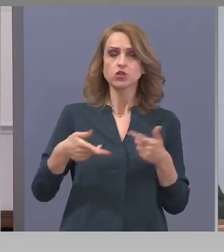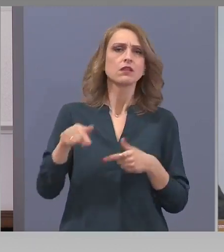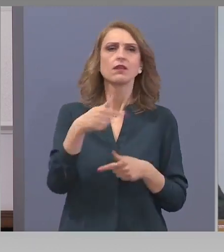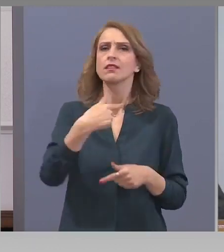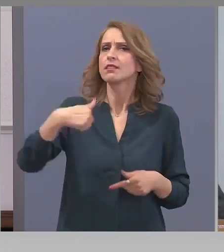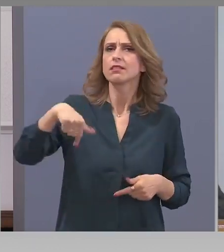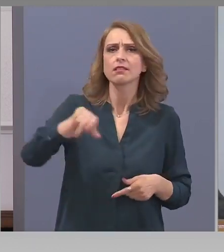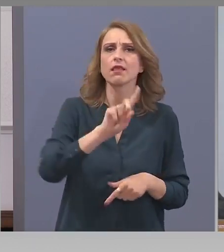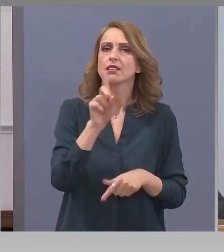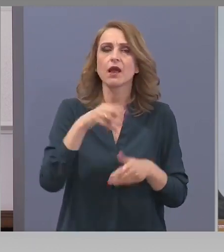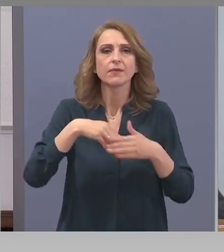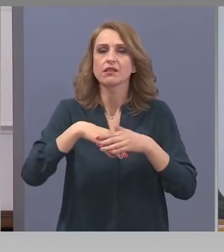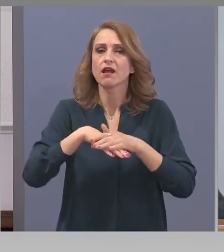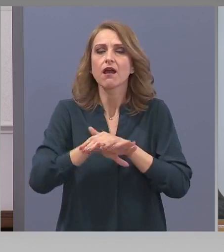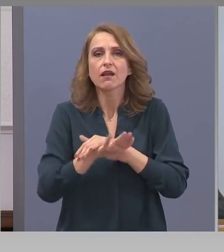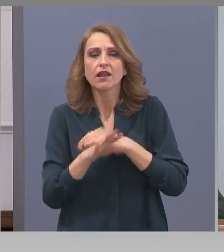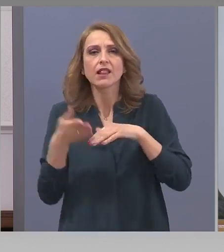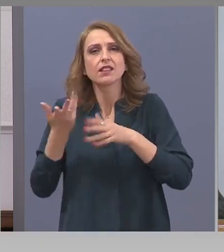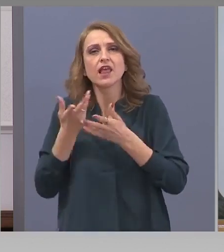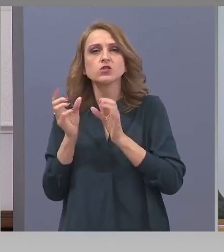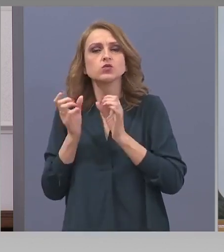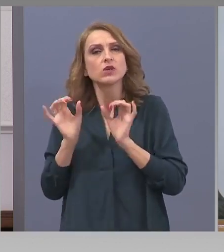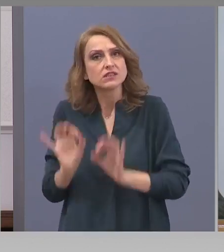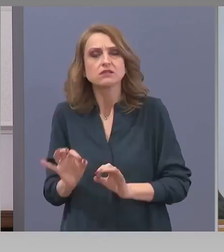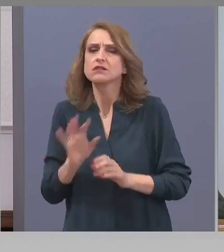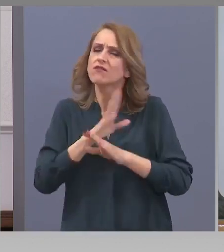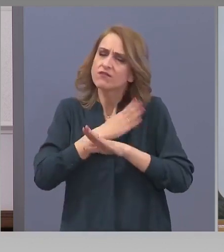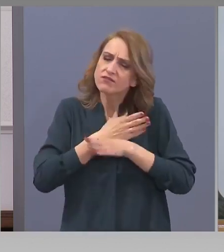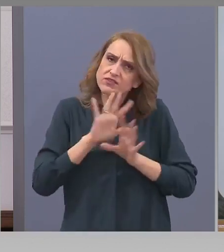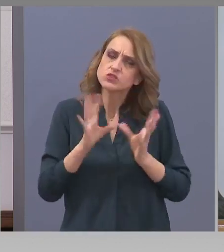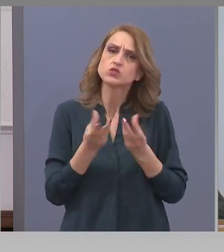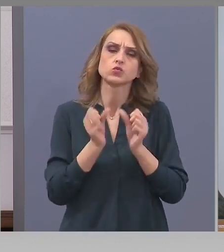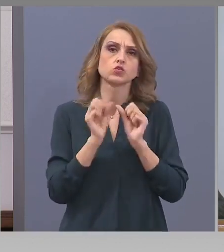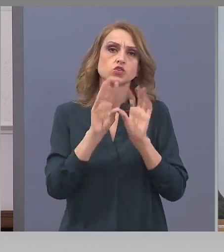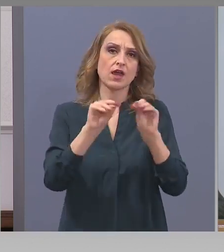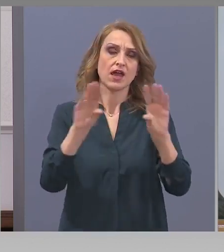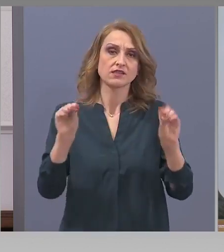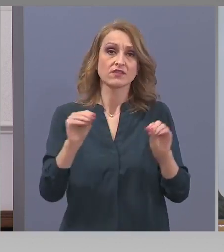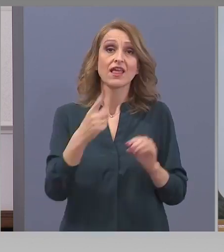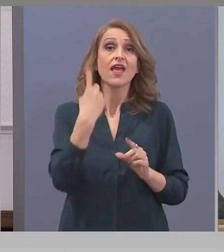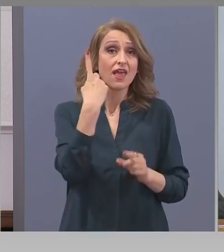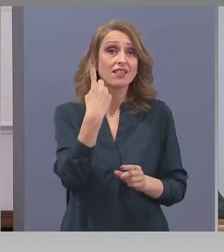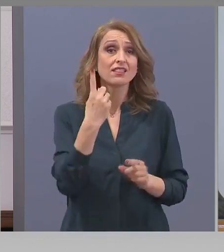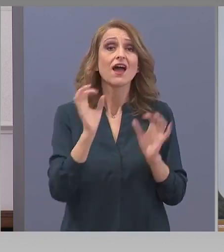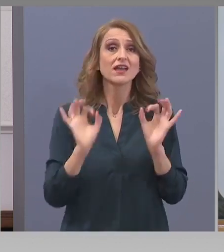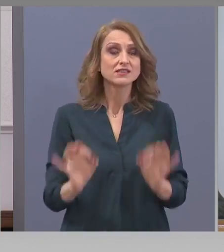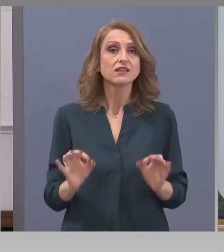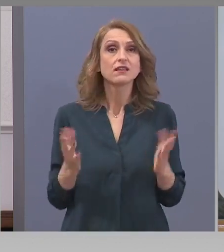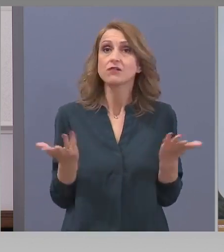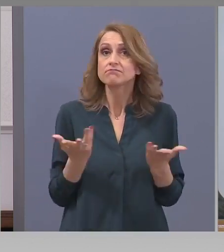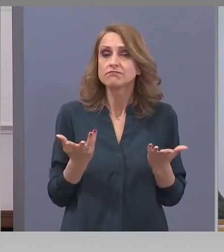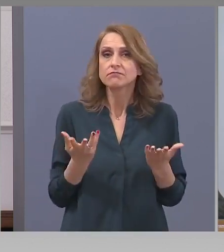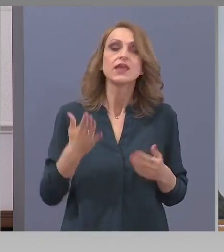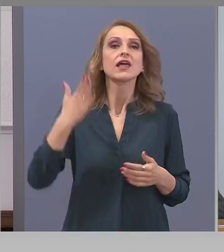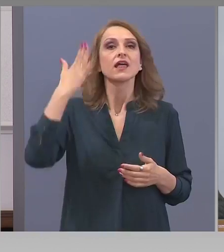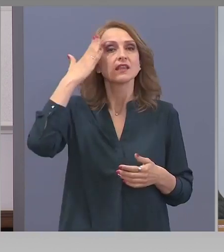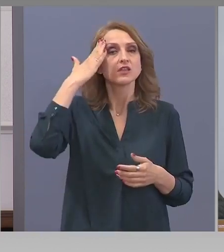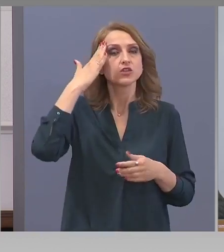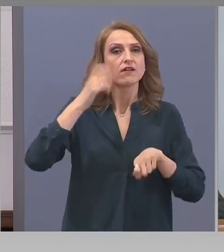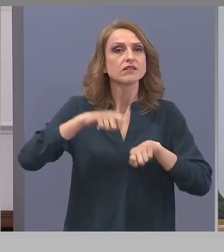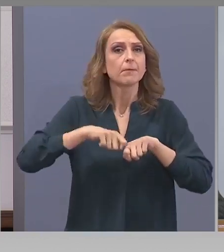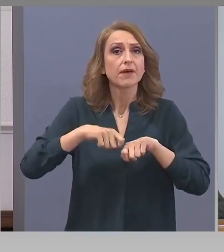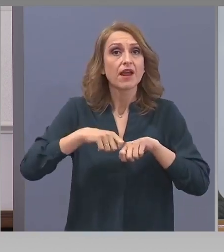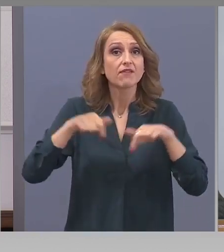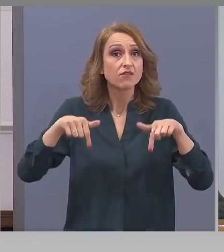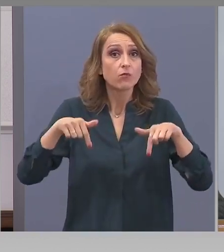истината. Обществото е очаква от нас. И тя е една. Държавата прави всичко необходимо до този